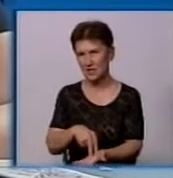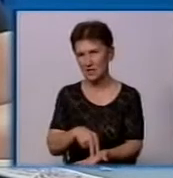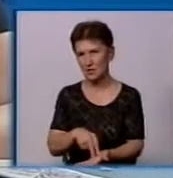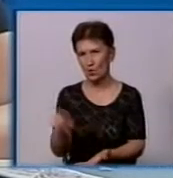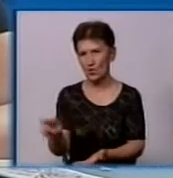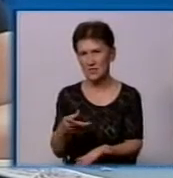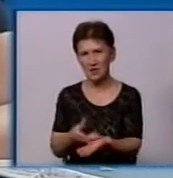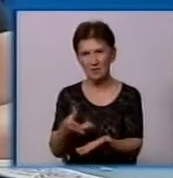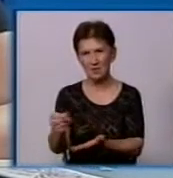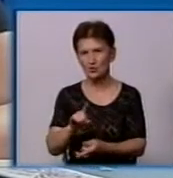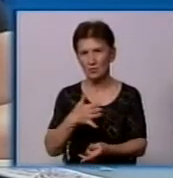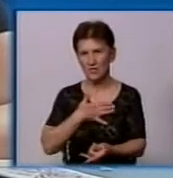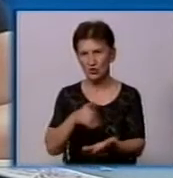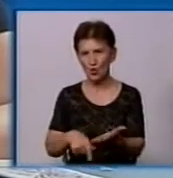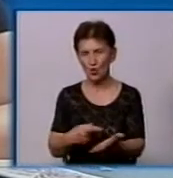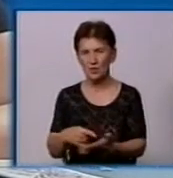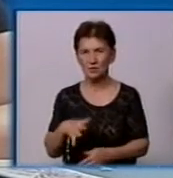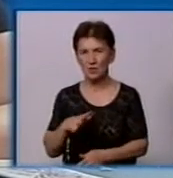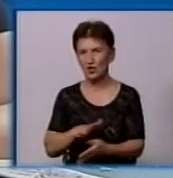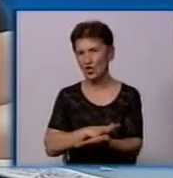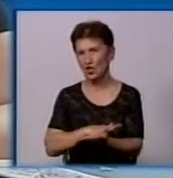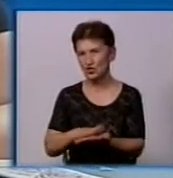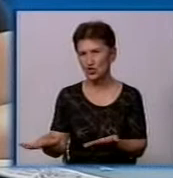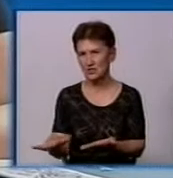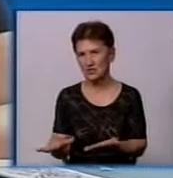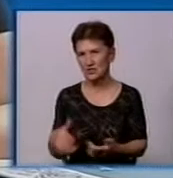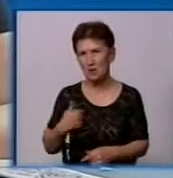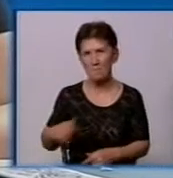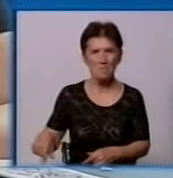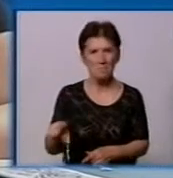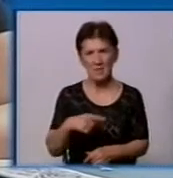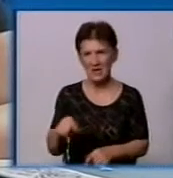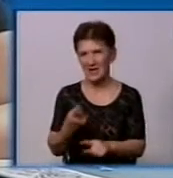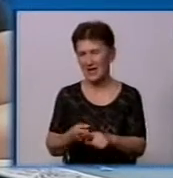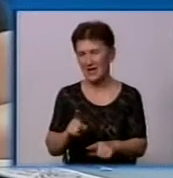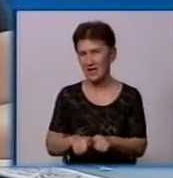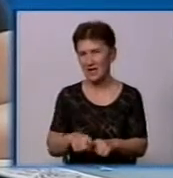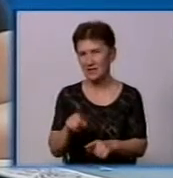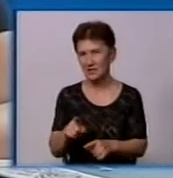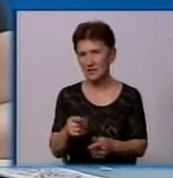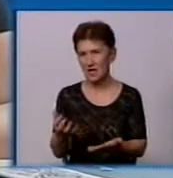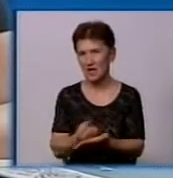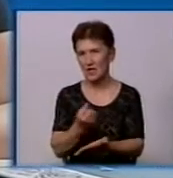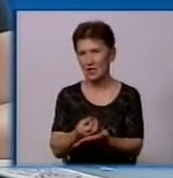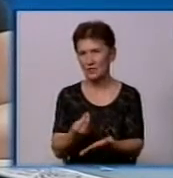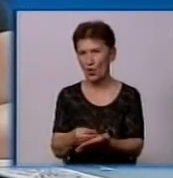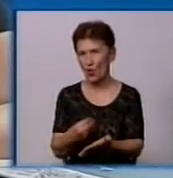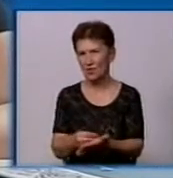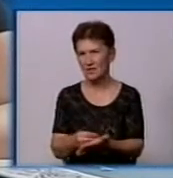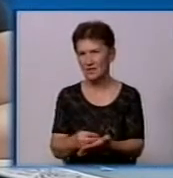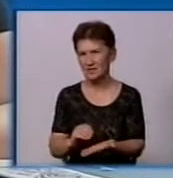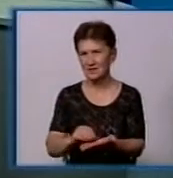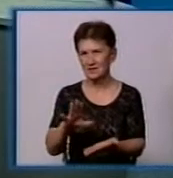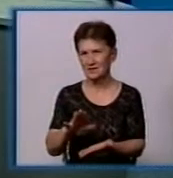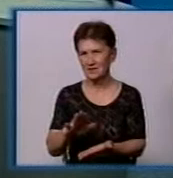платять за те, щоб наш город був чистим, щоб ми ці доход аккумулировали і улучшали состояние міста тіх же контейнерних